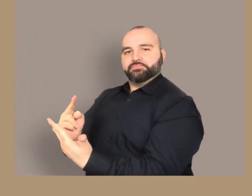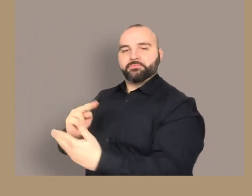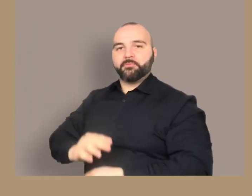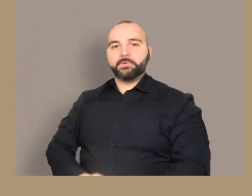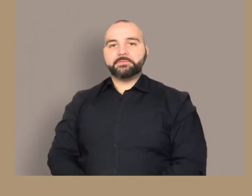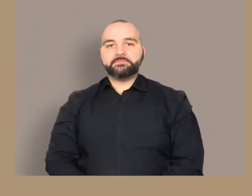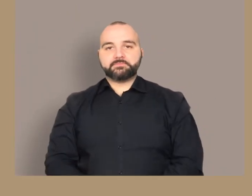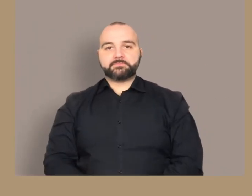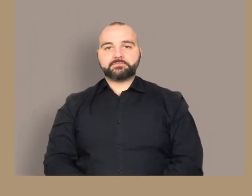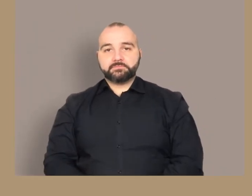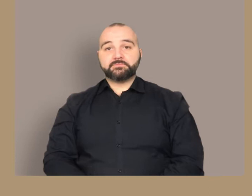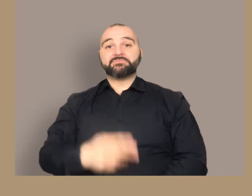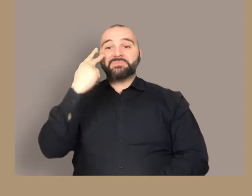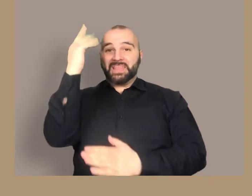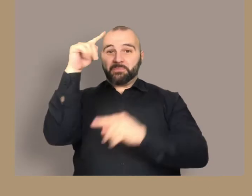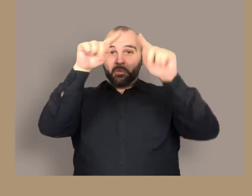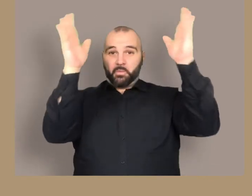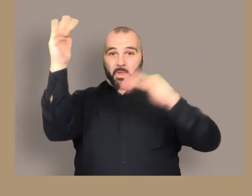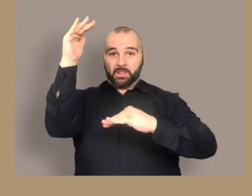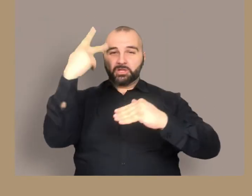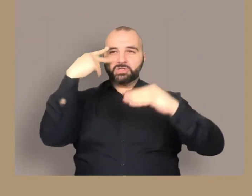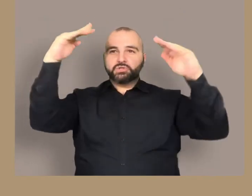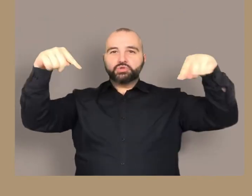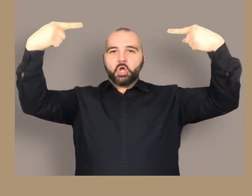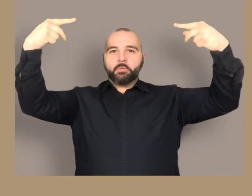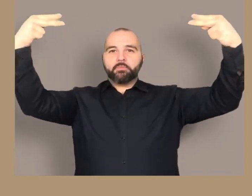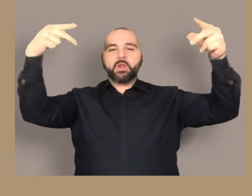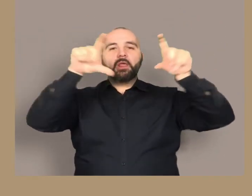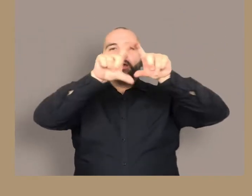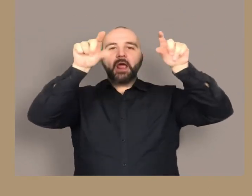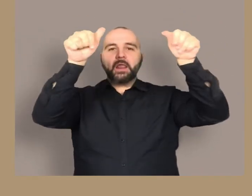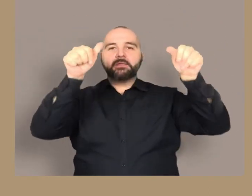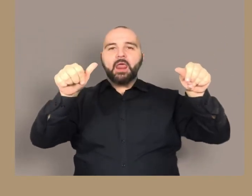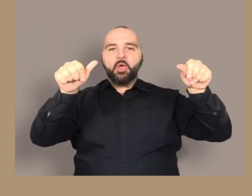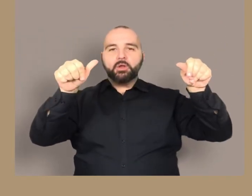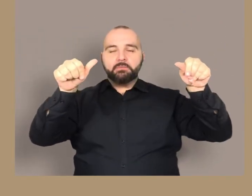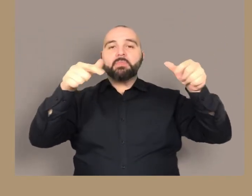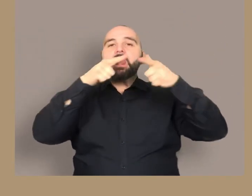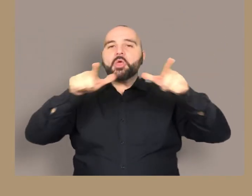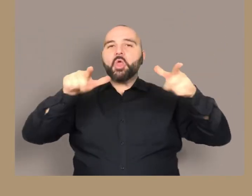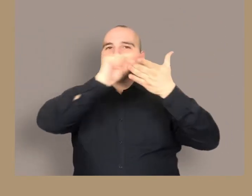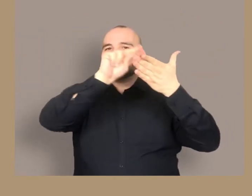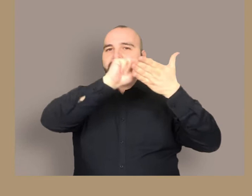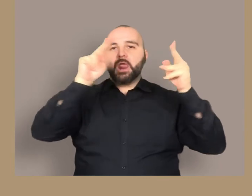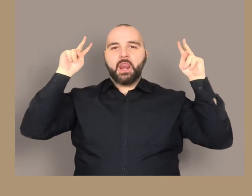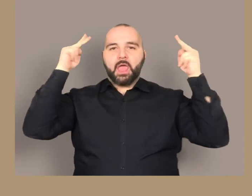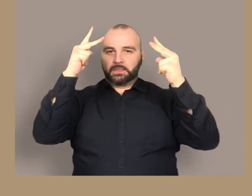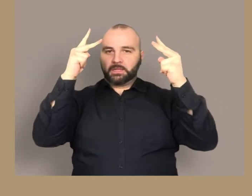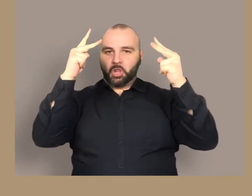Eum Crucifige, Parigi, Institut de France, Musée Jacques-Marc André,